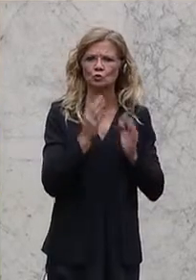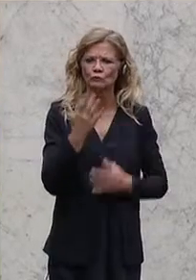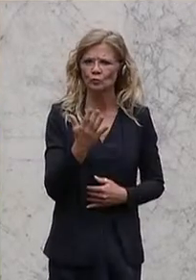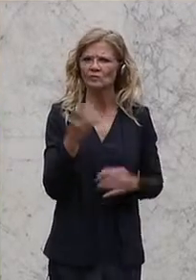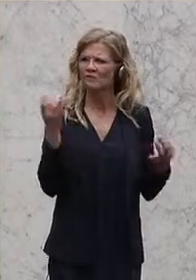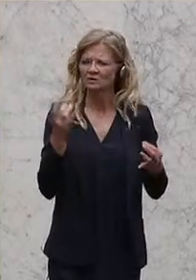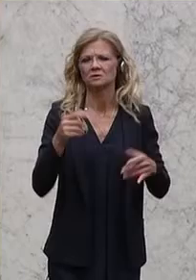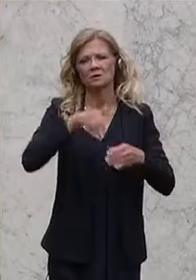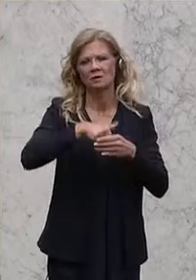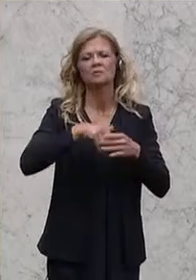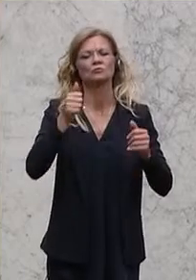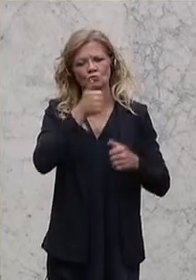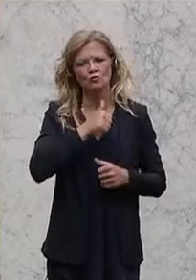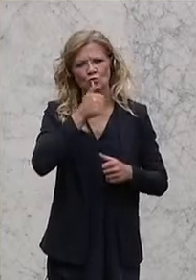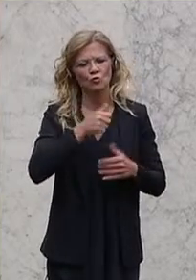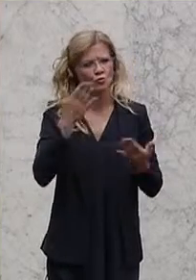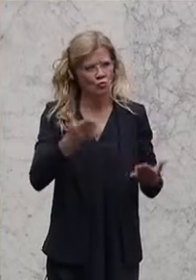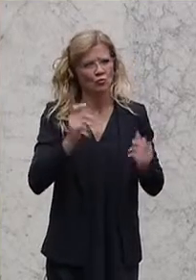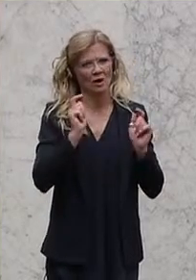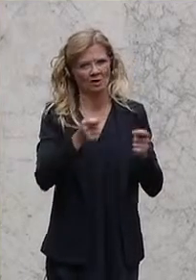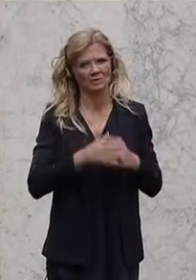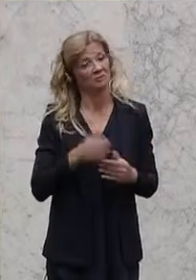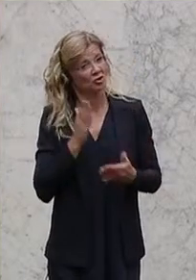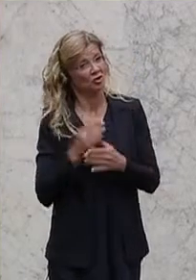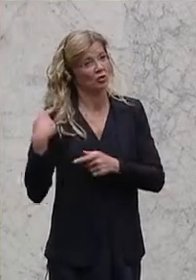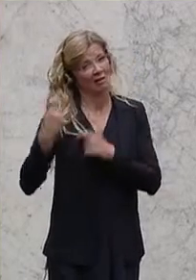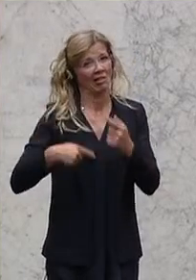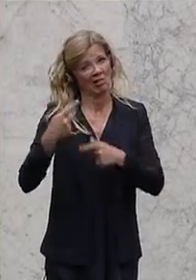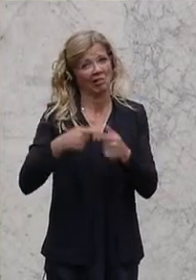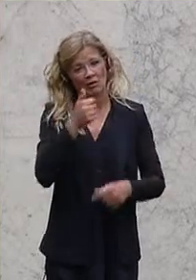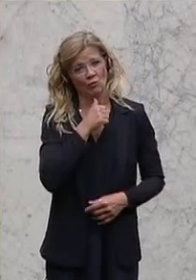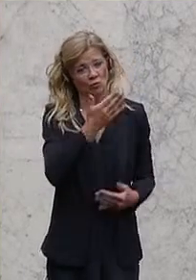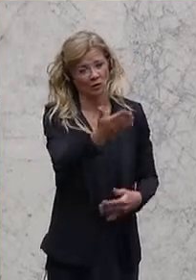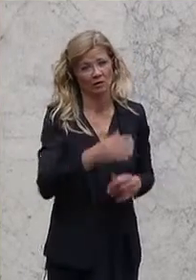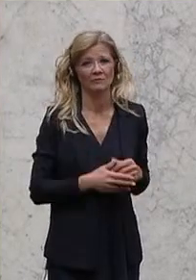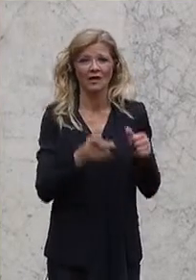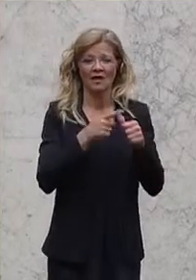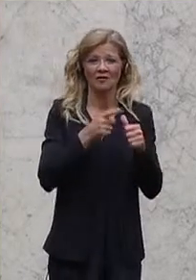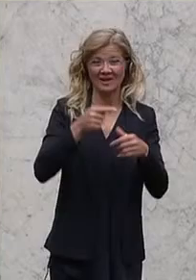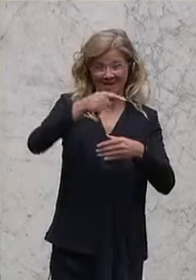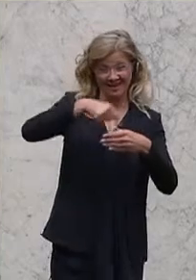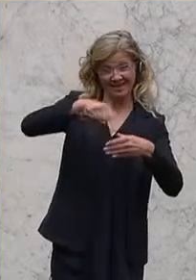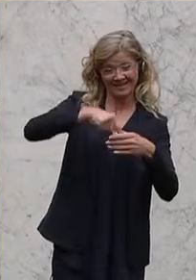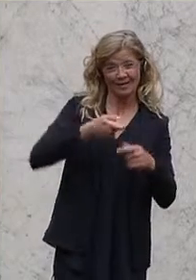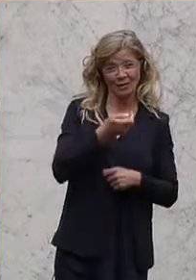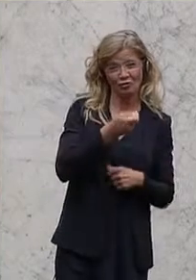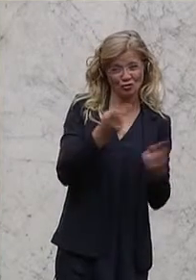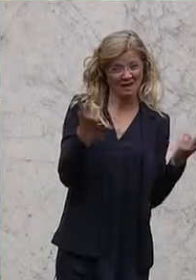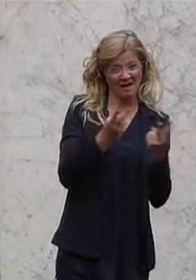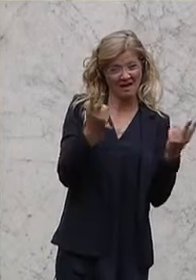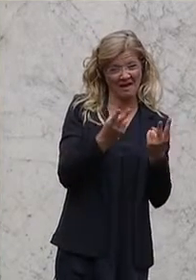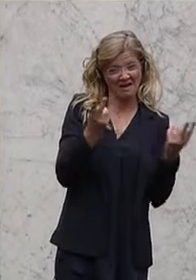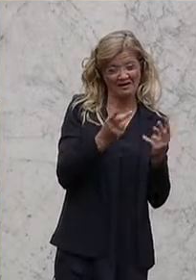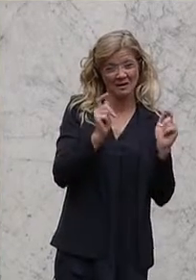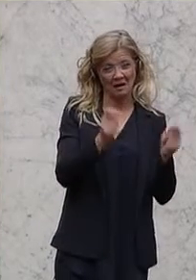zwar, das hat schon System bei den Grünen, das muss ich ehrlich sagen. Wenn man im Innenausschuss letztendlich einen ähnlichen Bericht oder